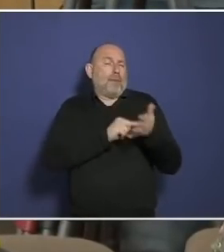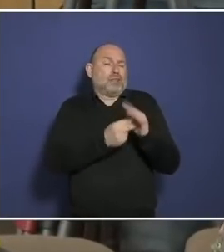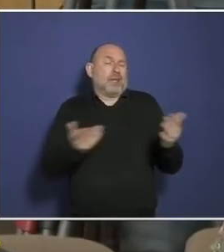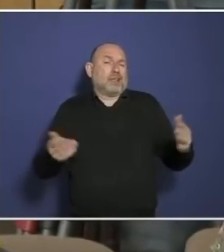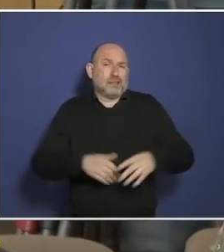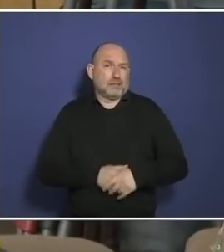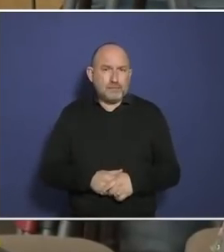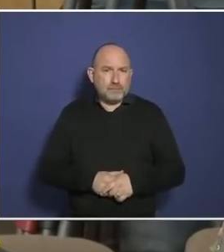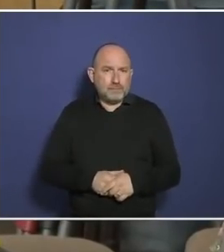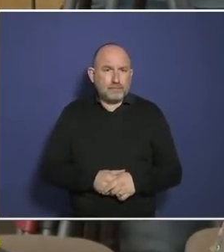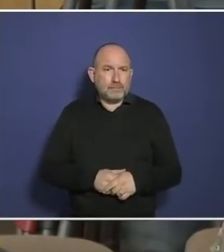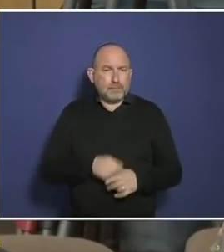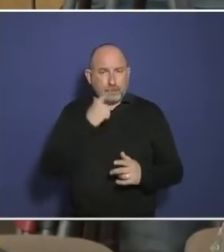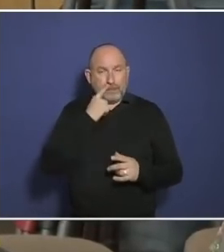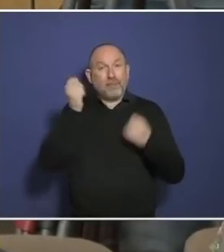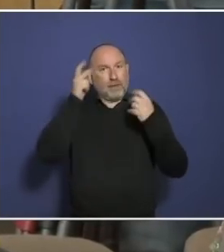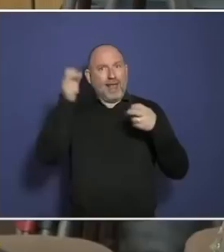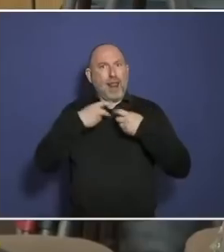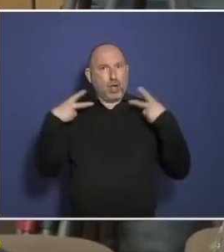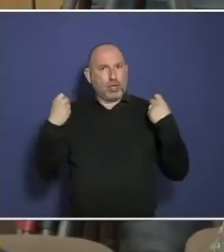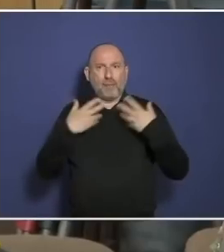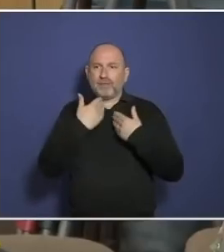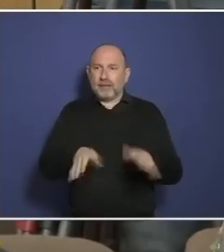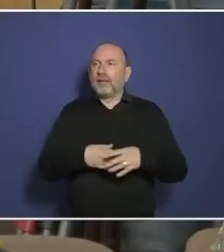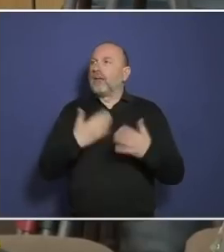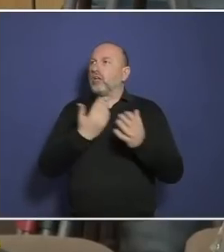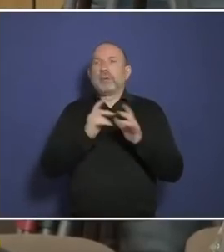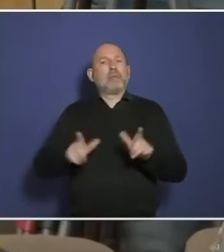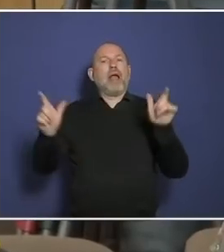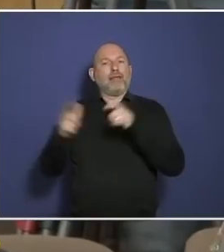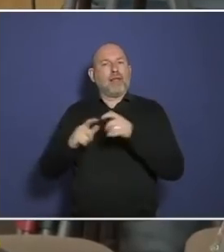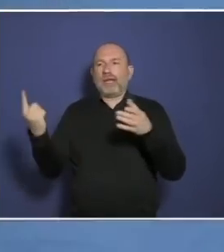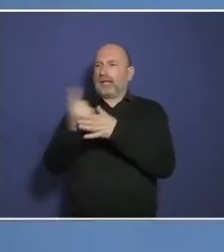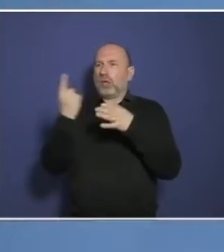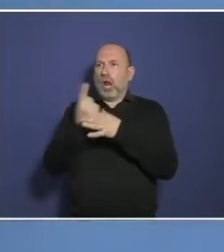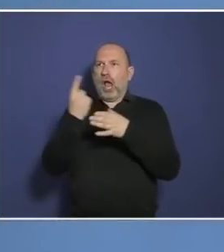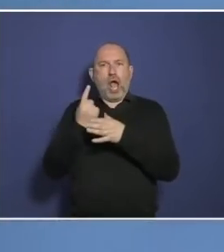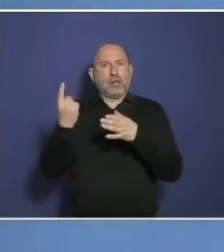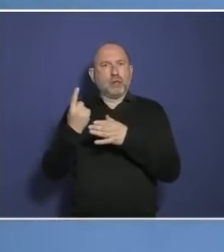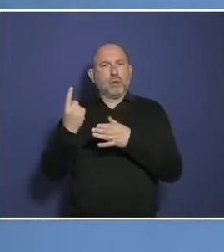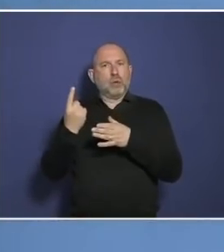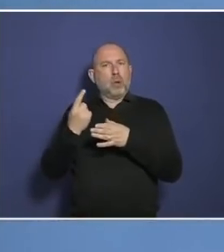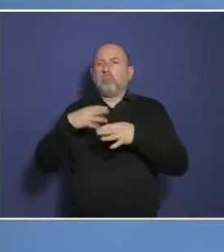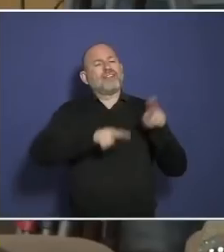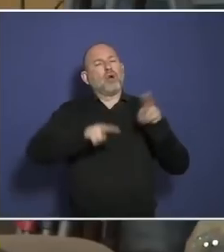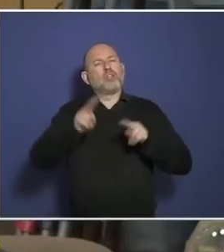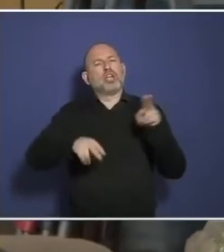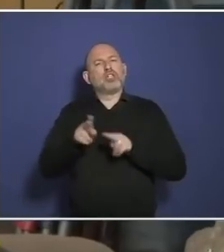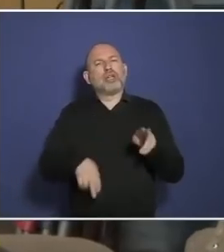wie ein Kind, dem man das Lieblingsspielzeug genommen hat, weil die böse, böse Politik nicht so streng ist, wie sie sein soll mit den anderen.